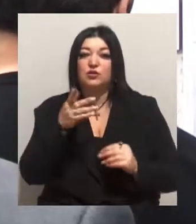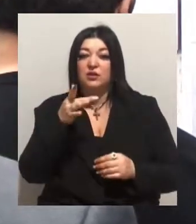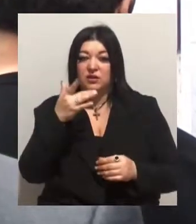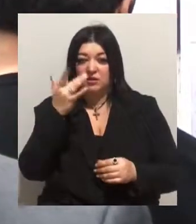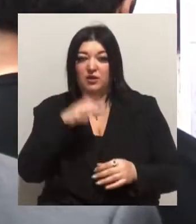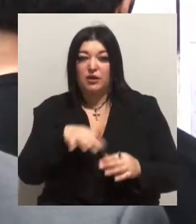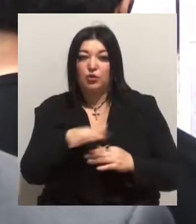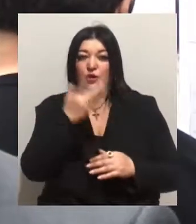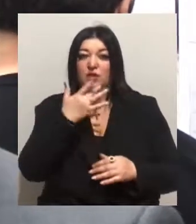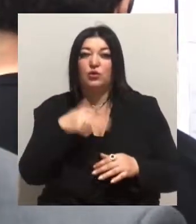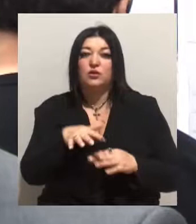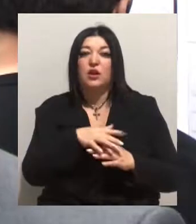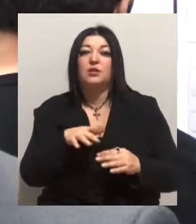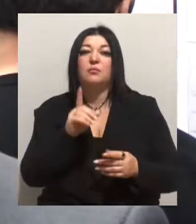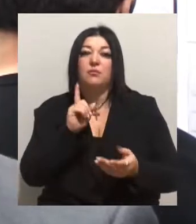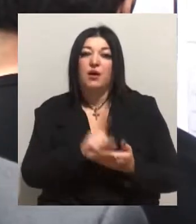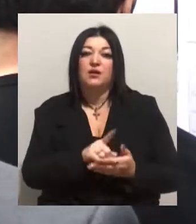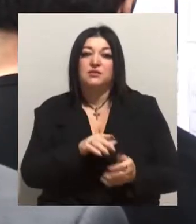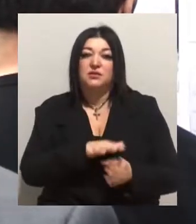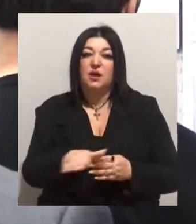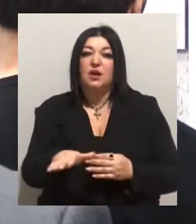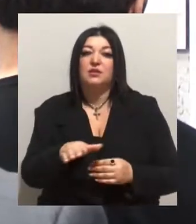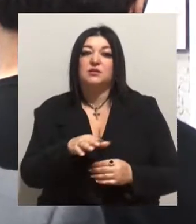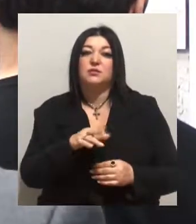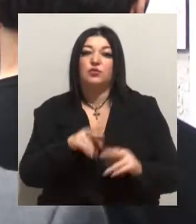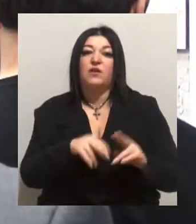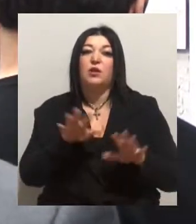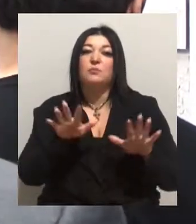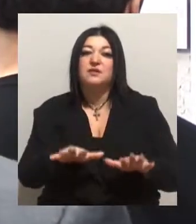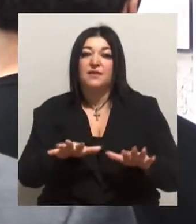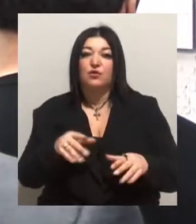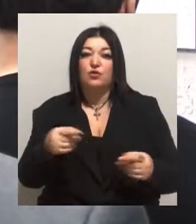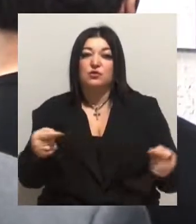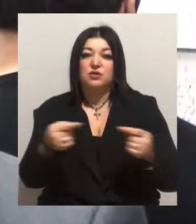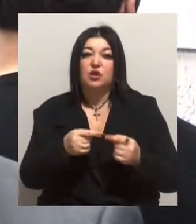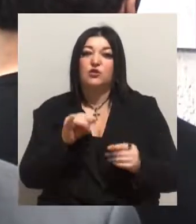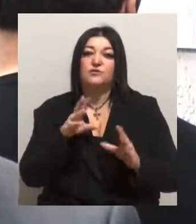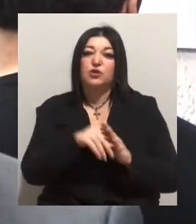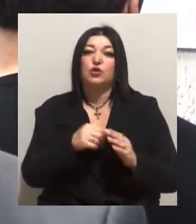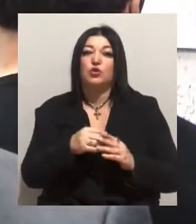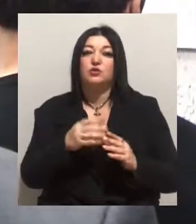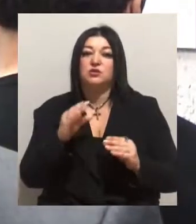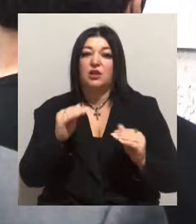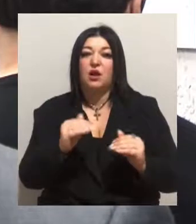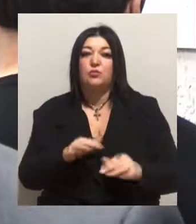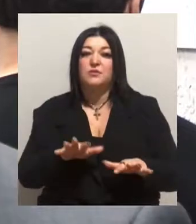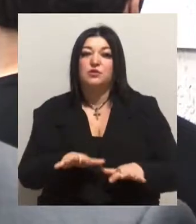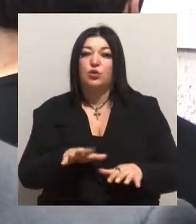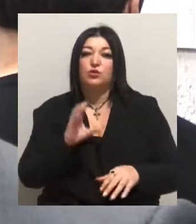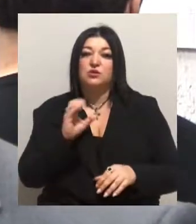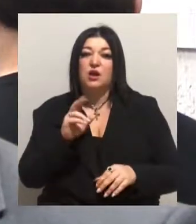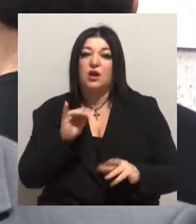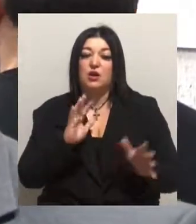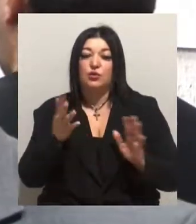має статус пам'ятки архітектури та містобудування місцевого значення і входить до складу міського саду. В даному спорі оскаржується цей